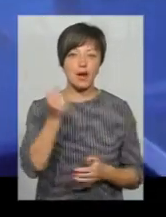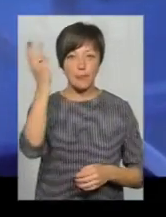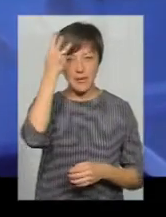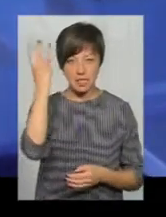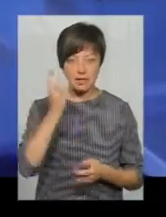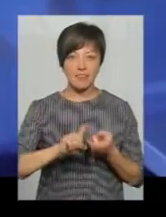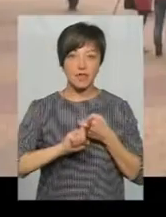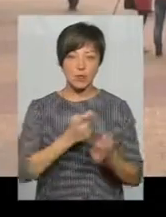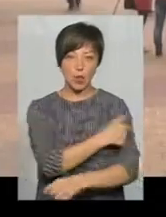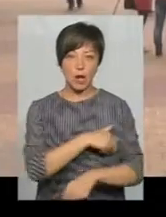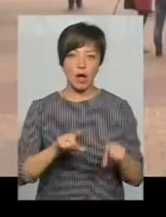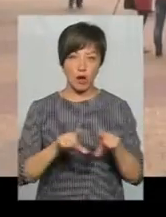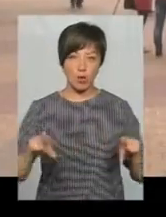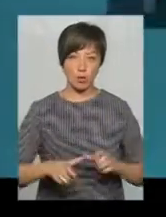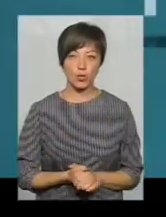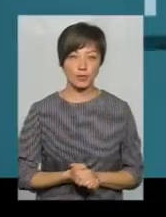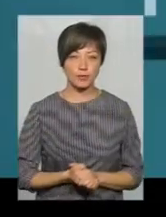Хмельницьку інфекційну лікарню.